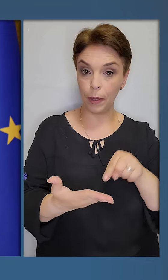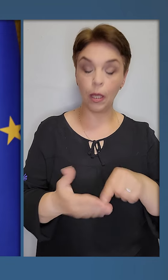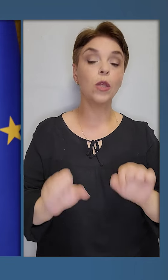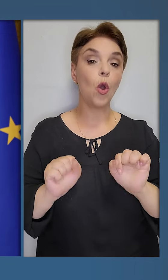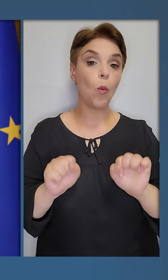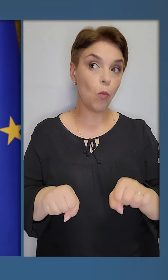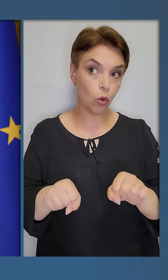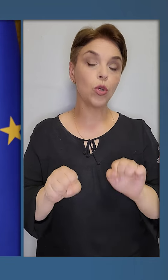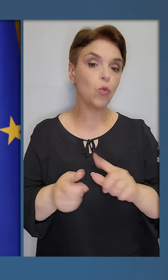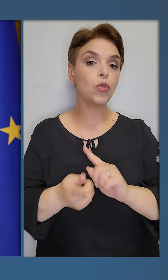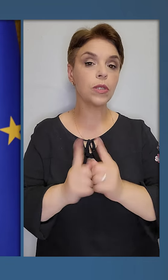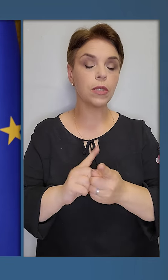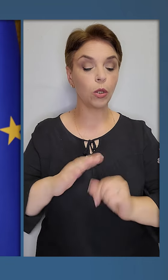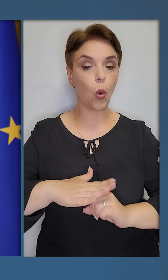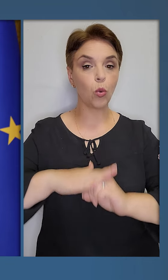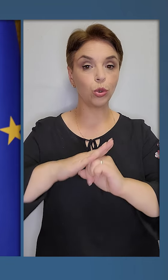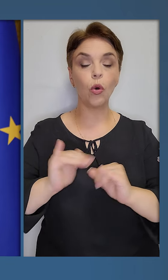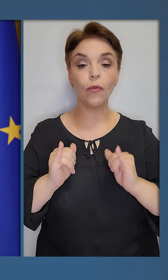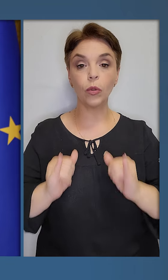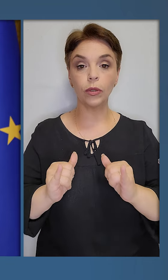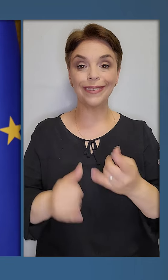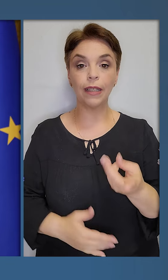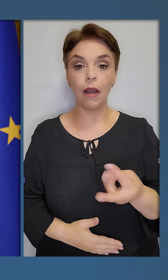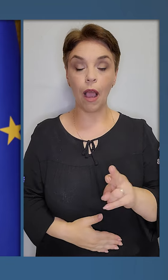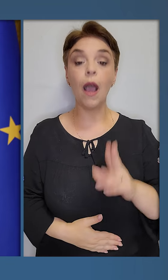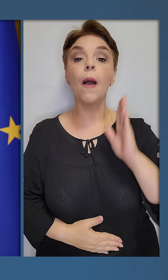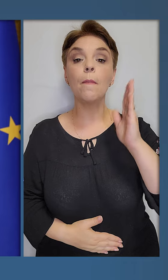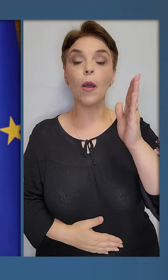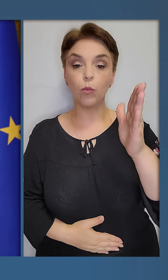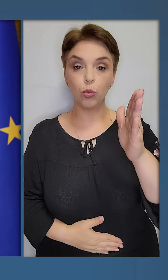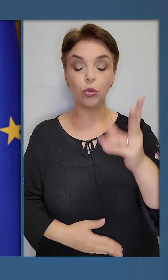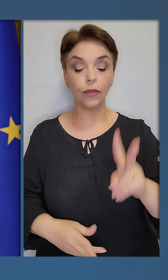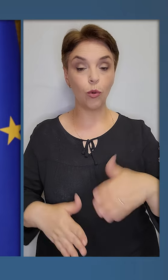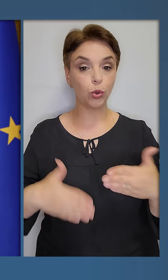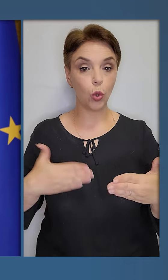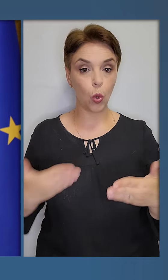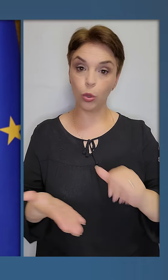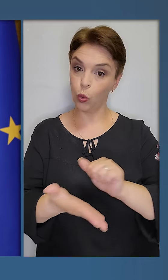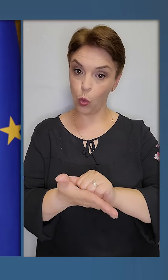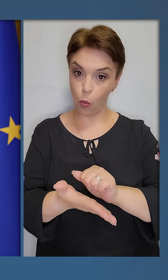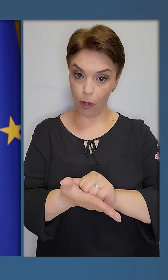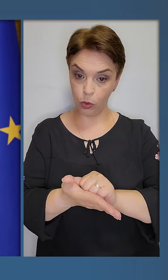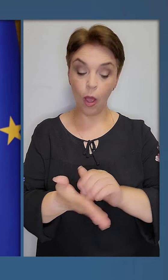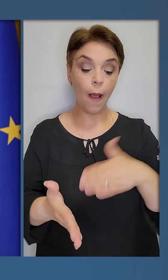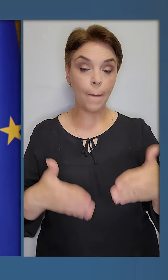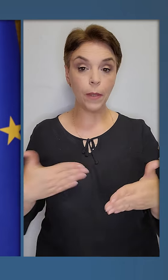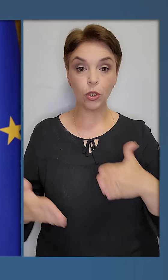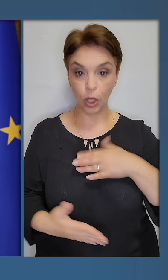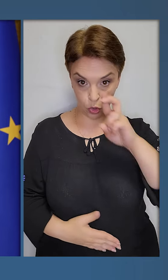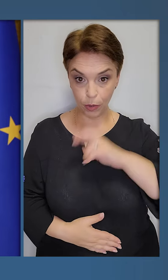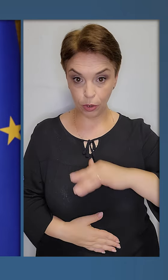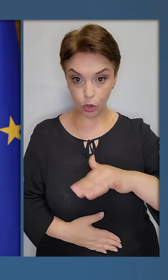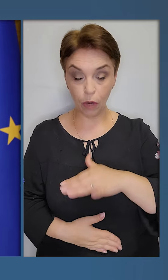може стати основою для майбутнього двостороннього документу між нашими